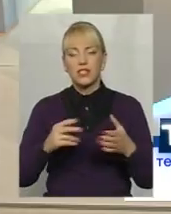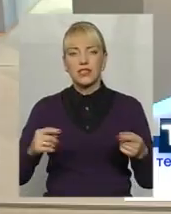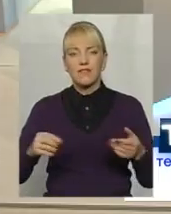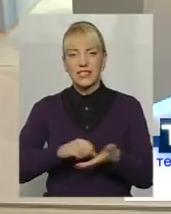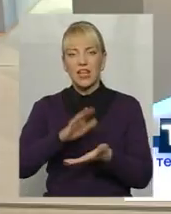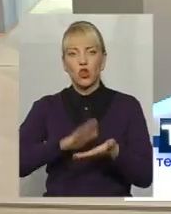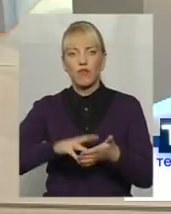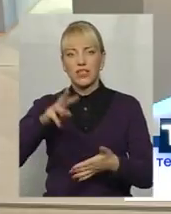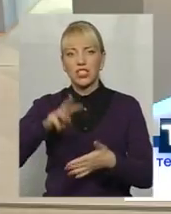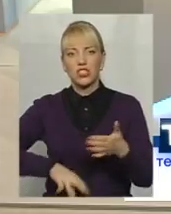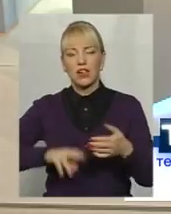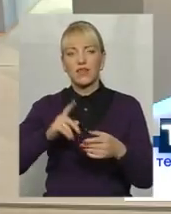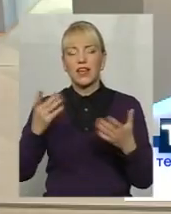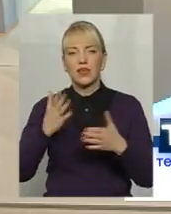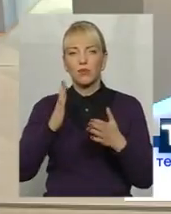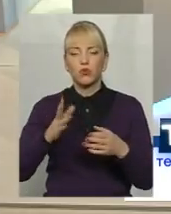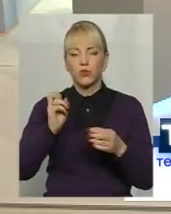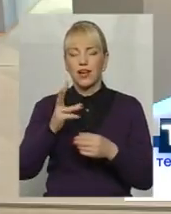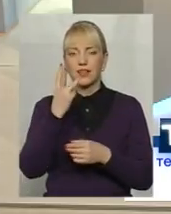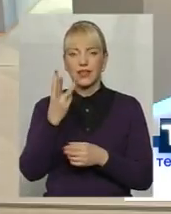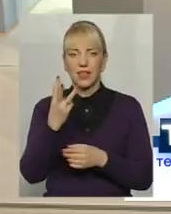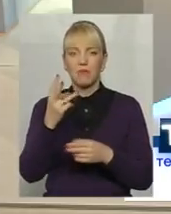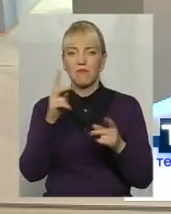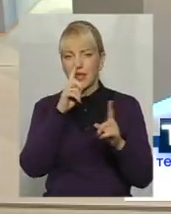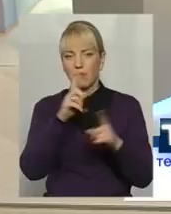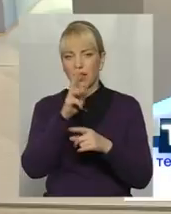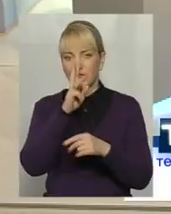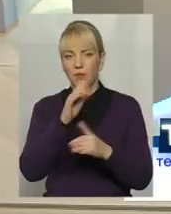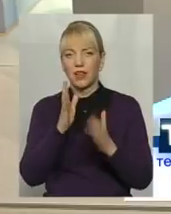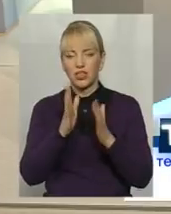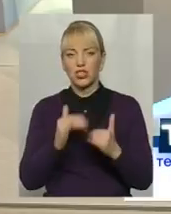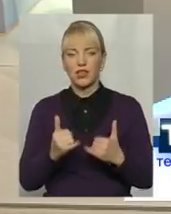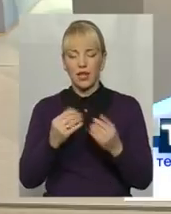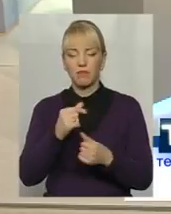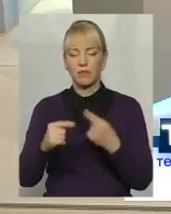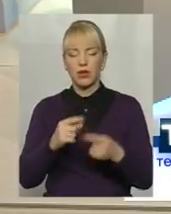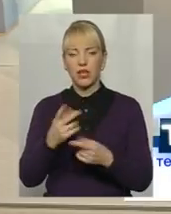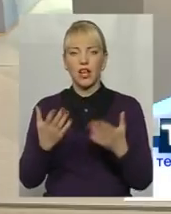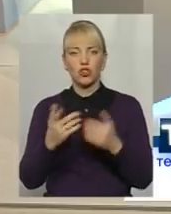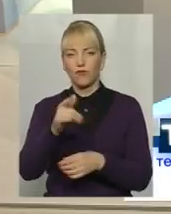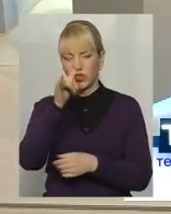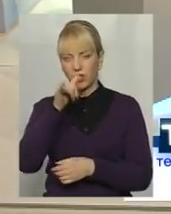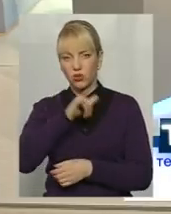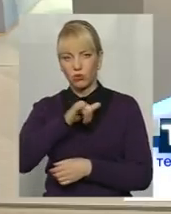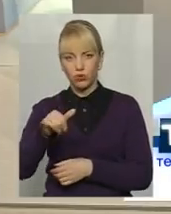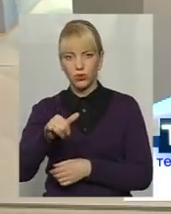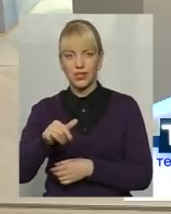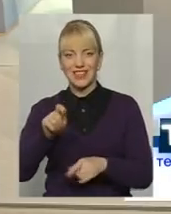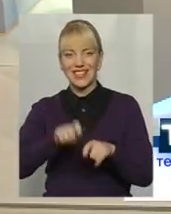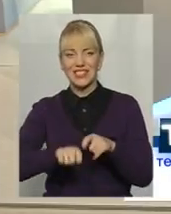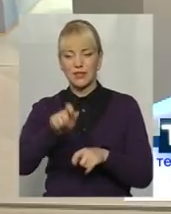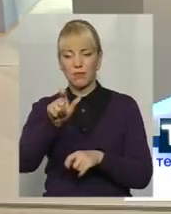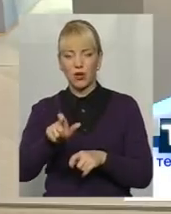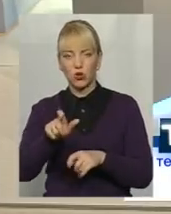будуть як три мінімальні зарплати лише для підприємців, якщо вони не допустять інспектора